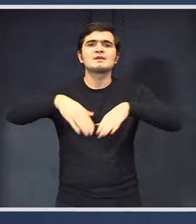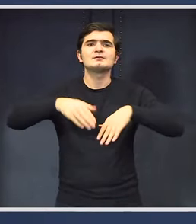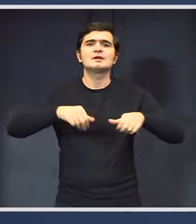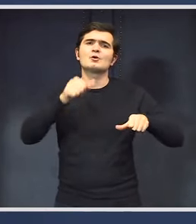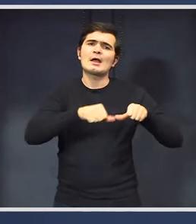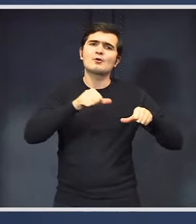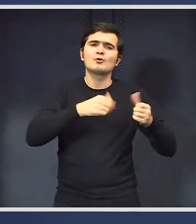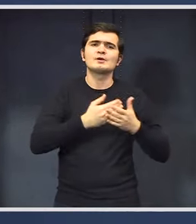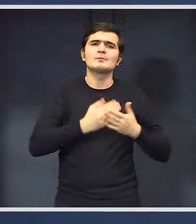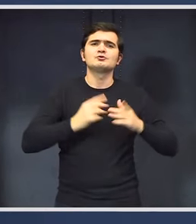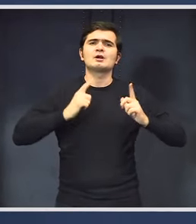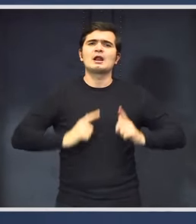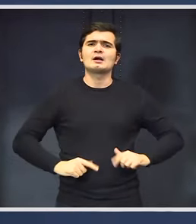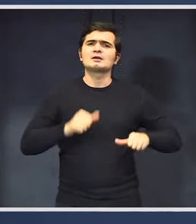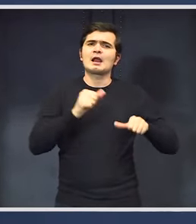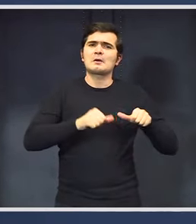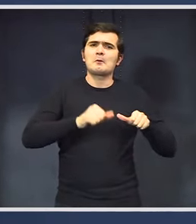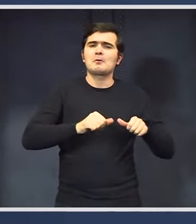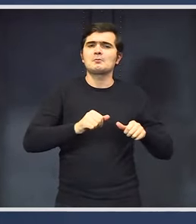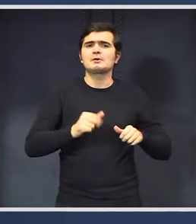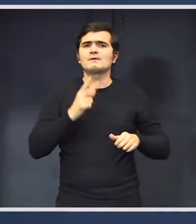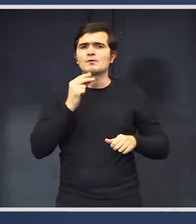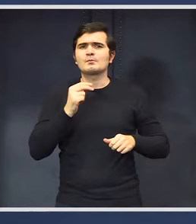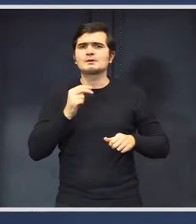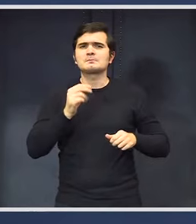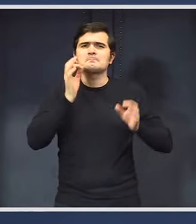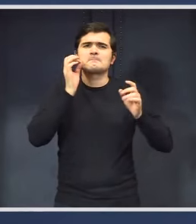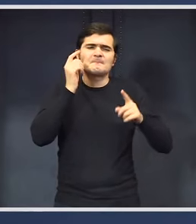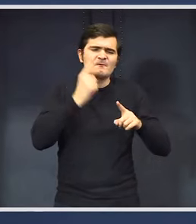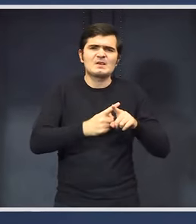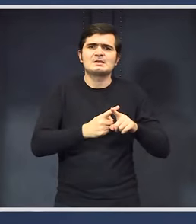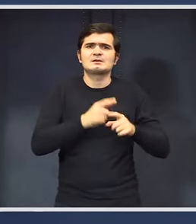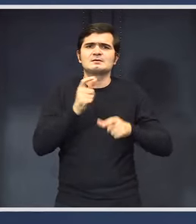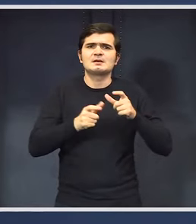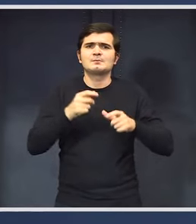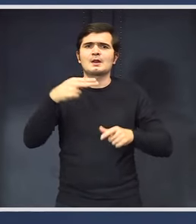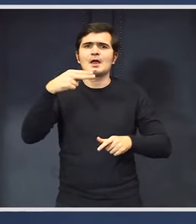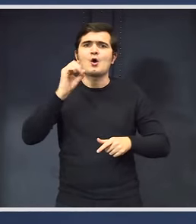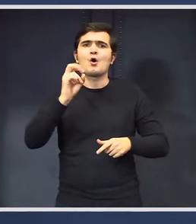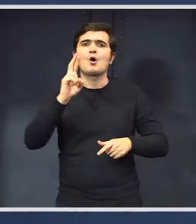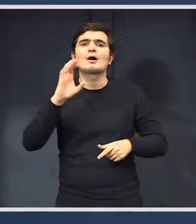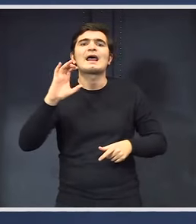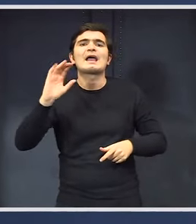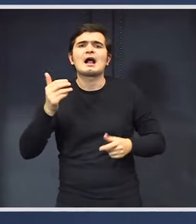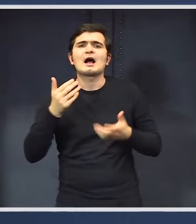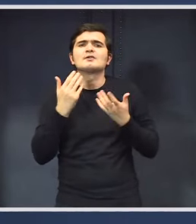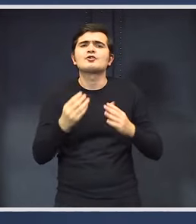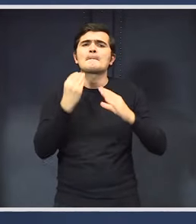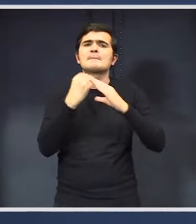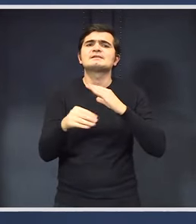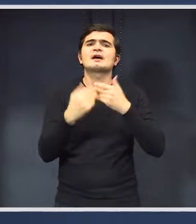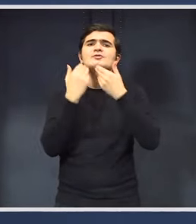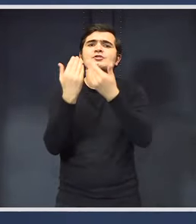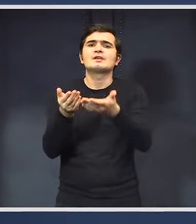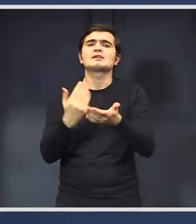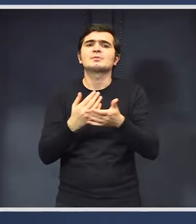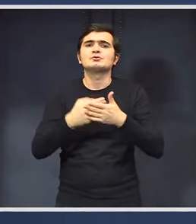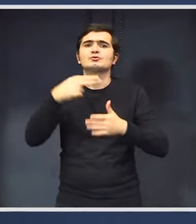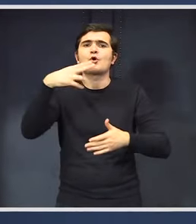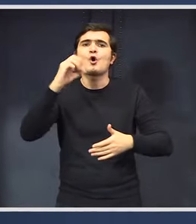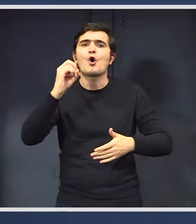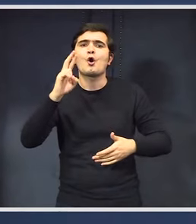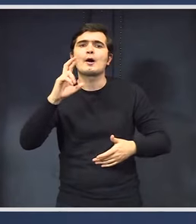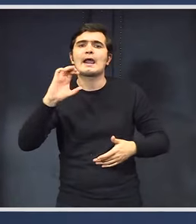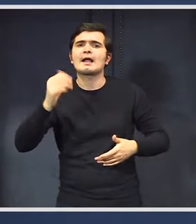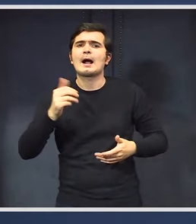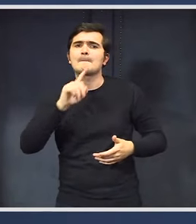relansarea economică? Și mă refer aici și strict punctual, de fapt, la domeniul Horeca. Ce mesaj aveți pentru reprezentanții Horeca?